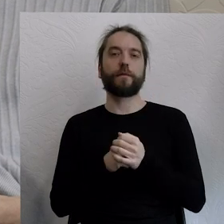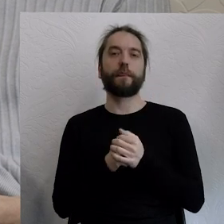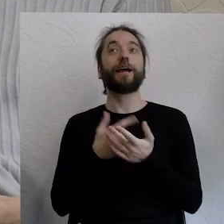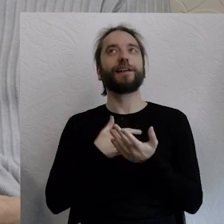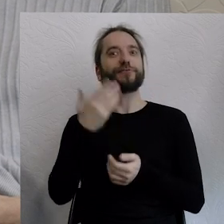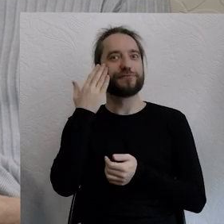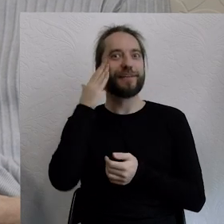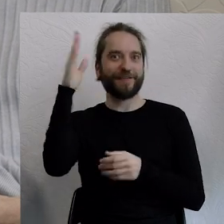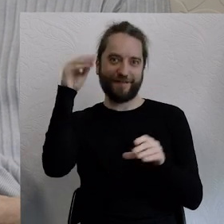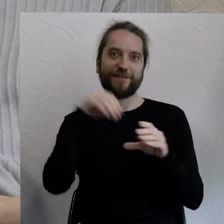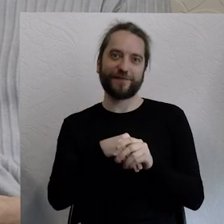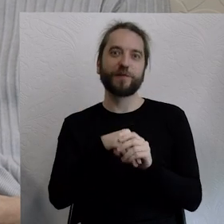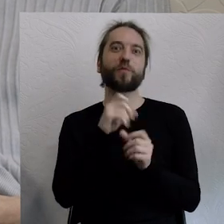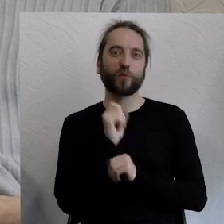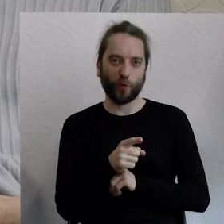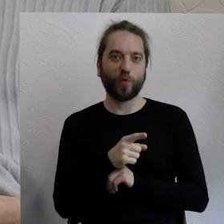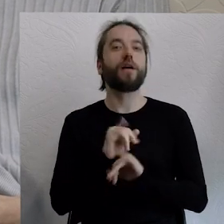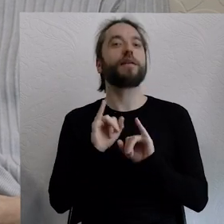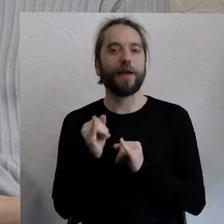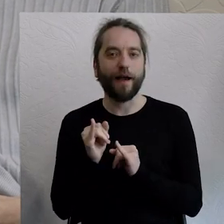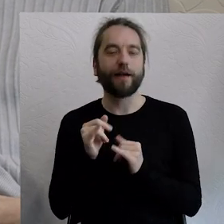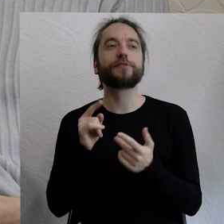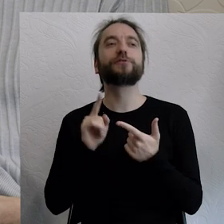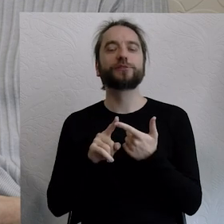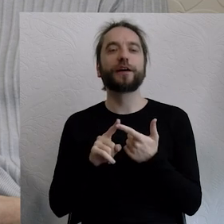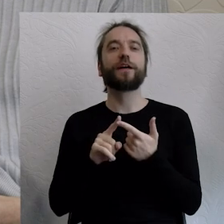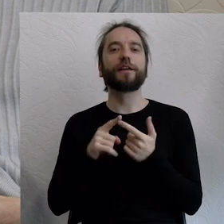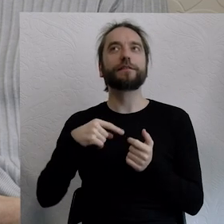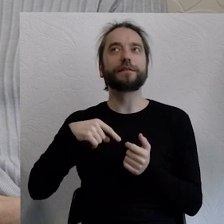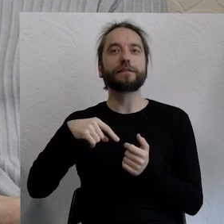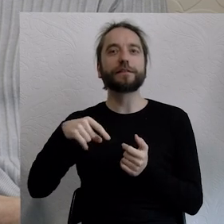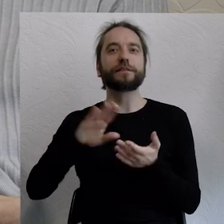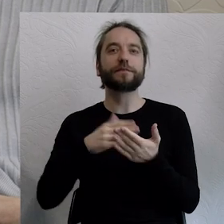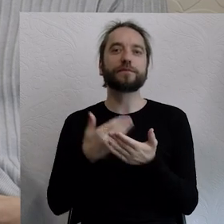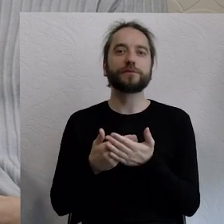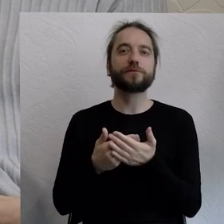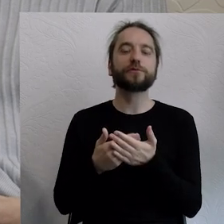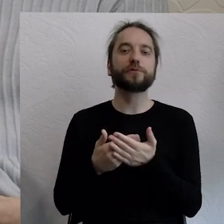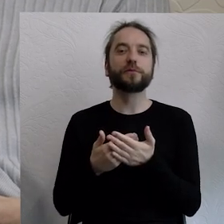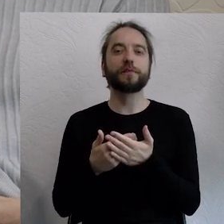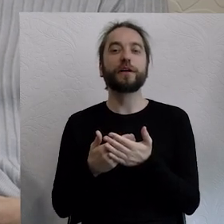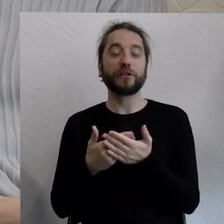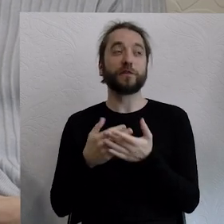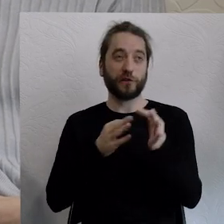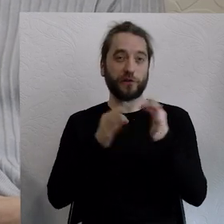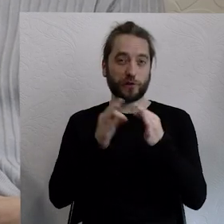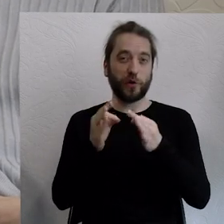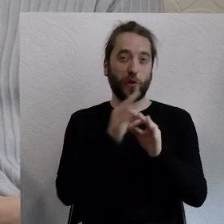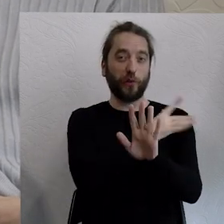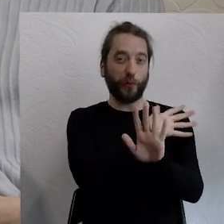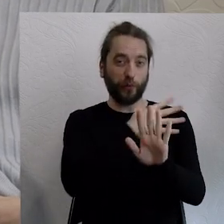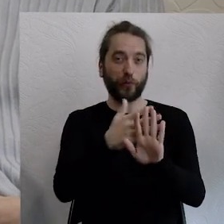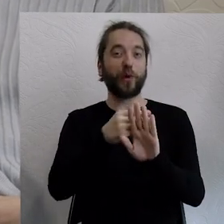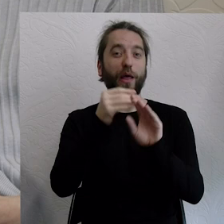nadzieja, jaka z tym się kryje, to jest taka, że dojdzie do takich momentów, jak już bywały w historii nauki, czyli na